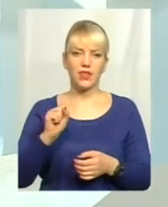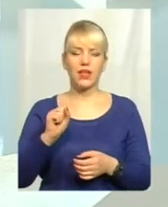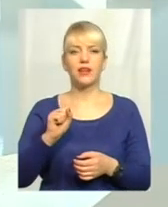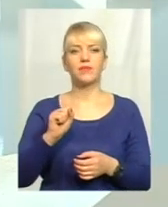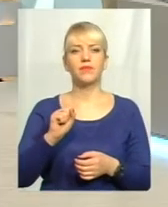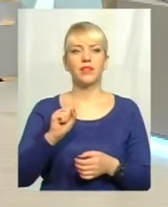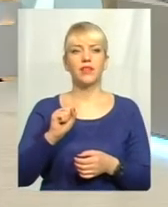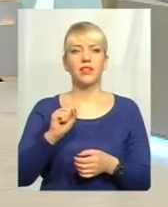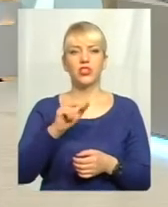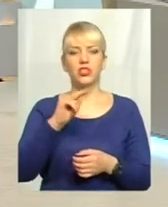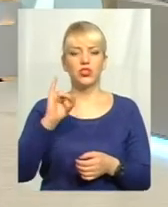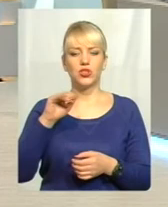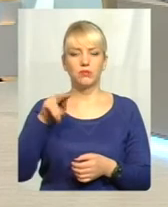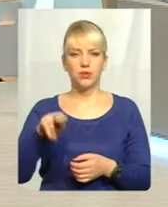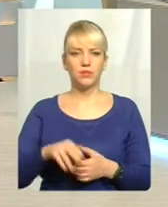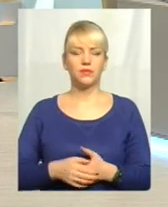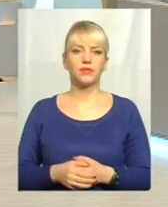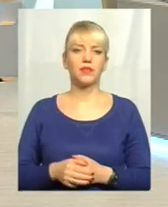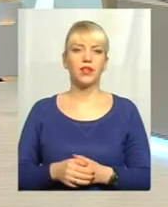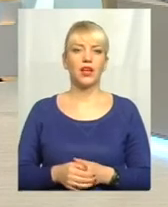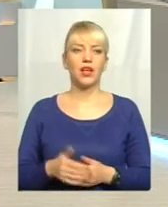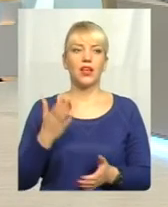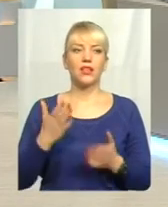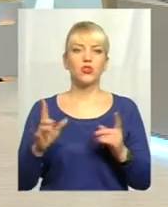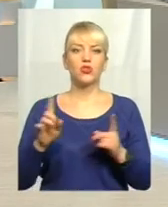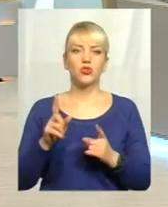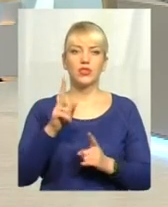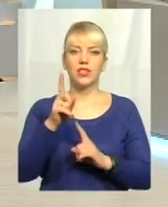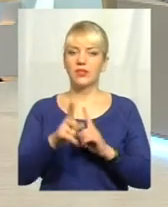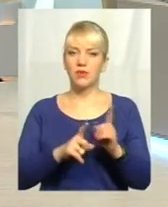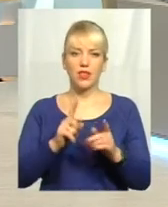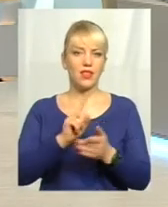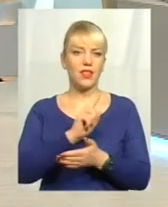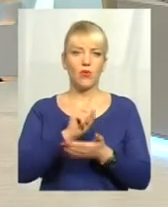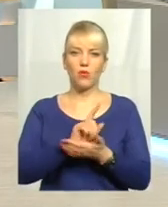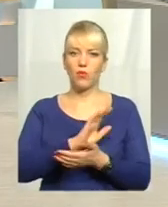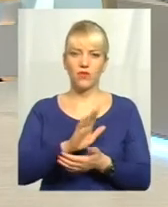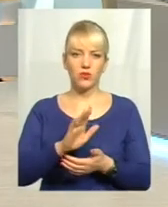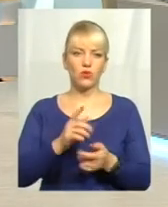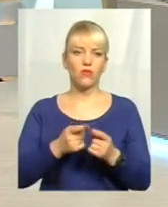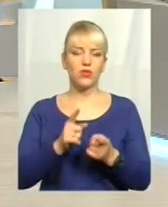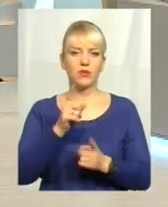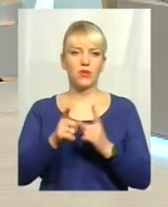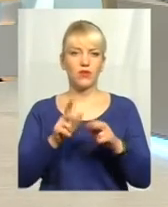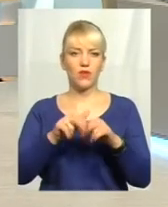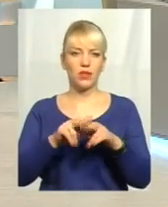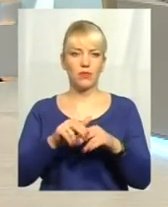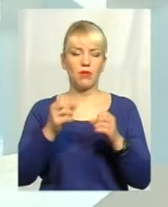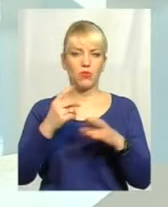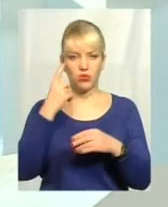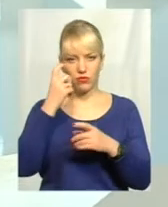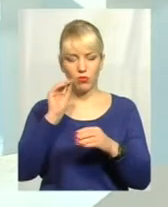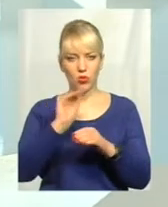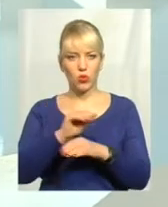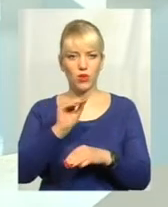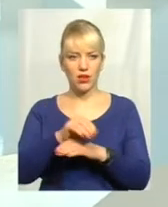записується ще на чіп. Тобто, коли щось змінюється, не обов'язково змінювати цей паспорт, а просто інформація додається. Чи